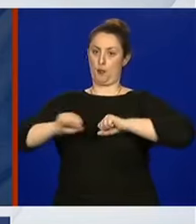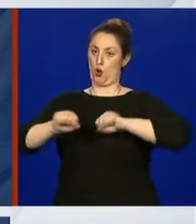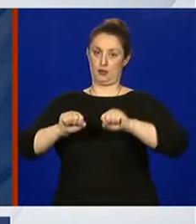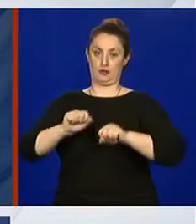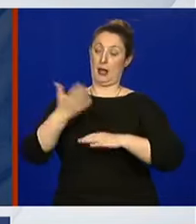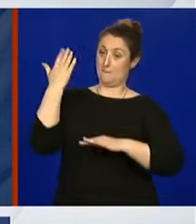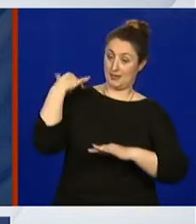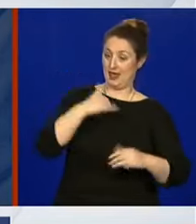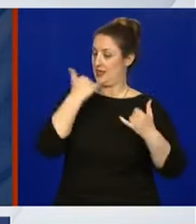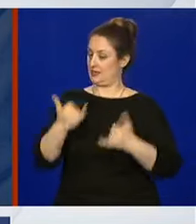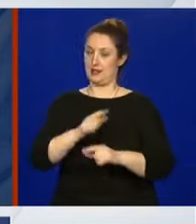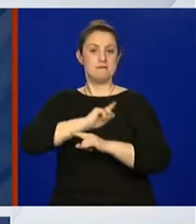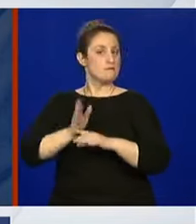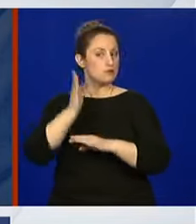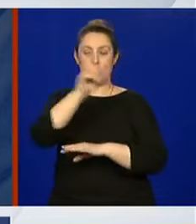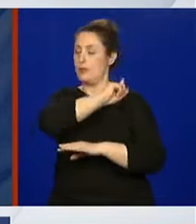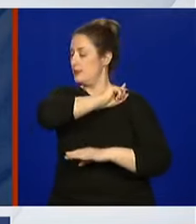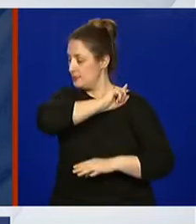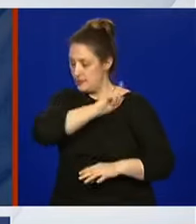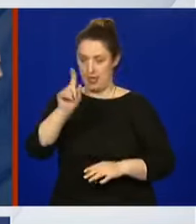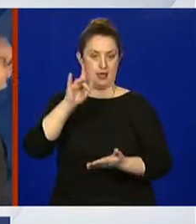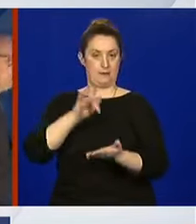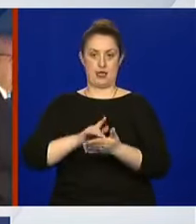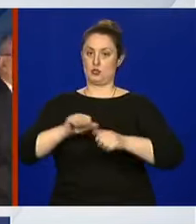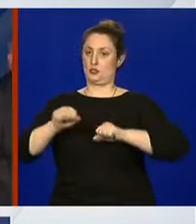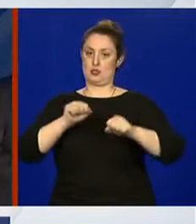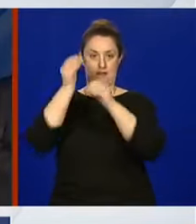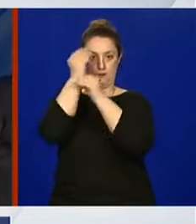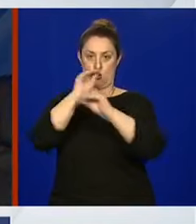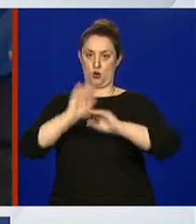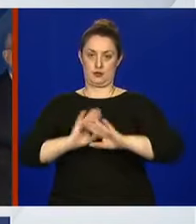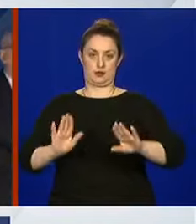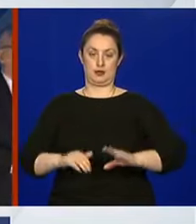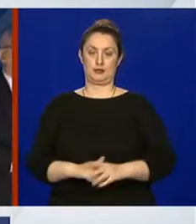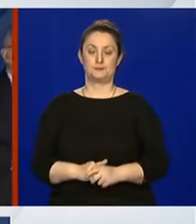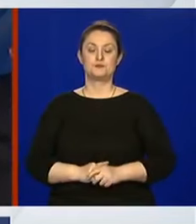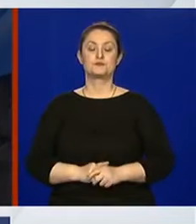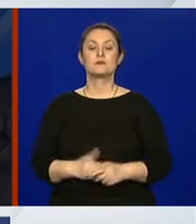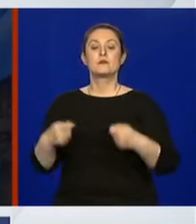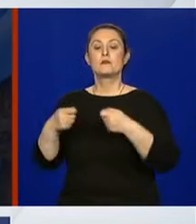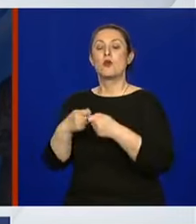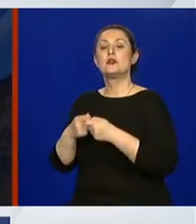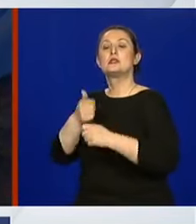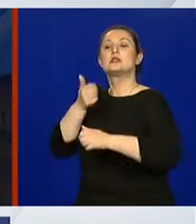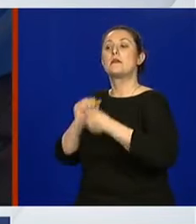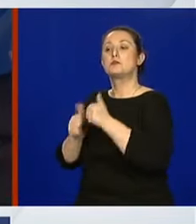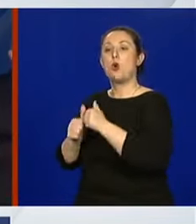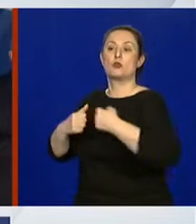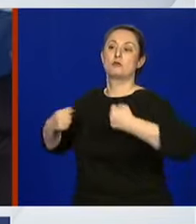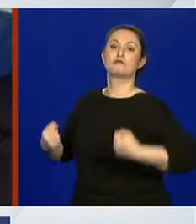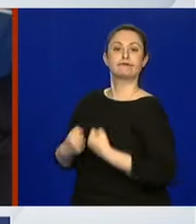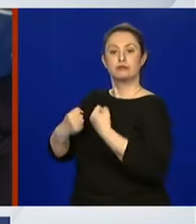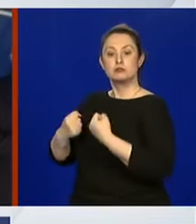neće biti. Moje pitanje je vezano z rekreacijski sport. Slovenija, Austrija, evo sad Italija